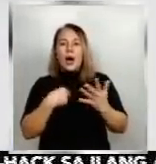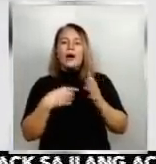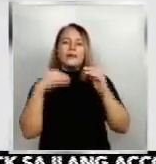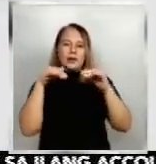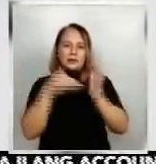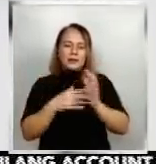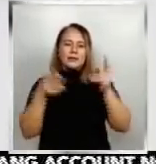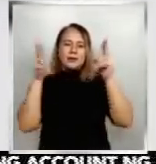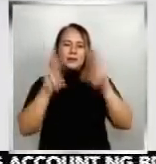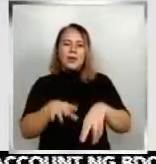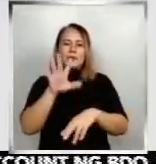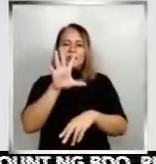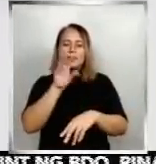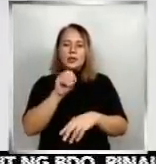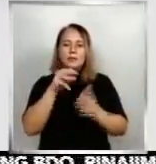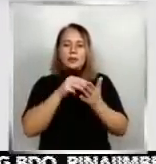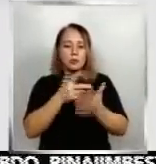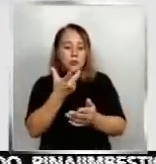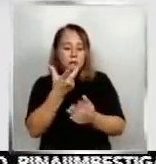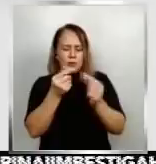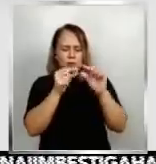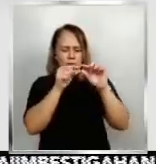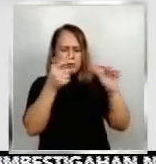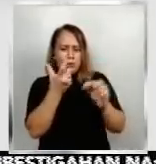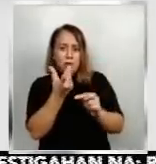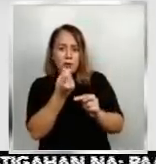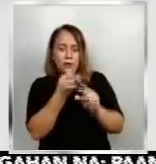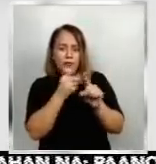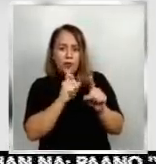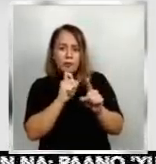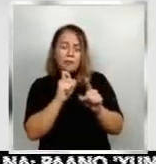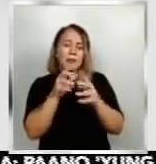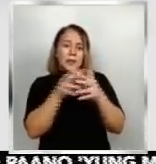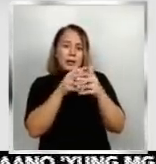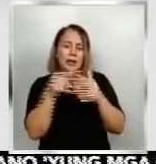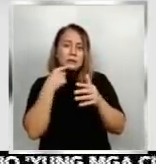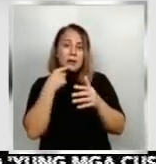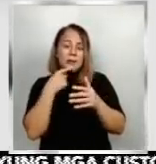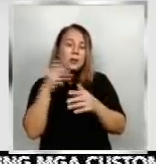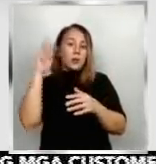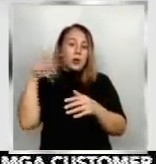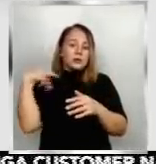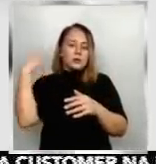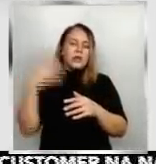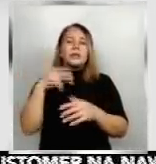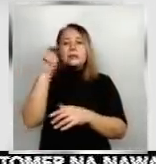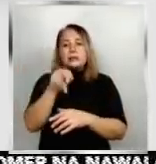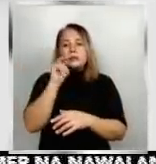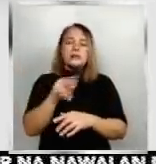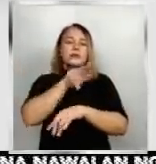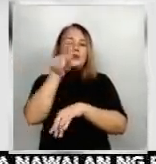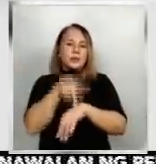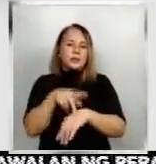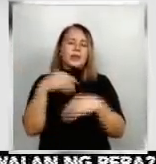50 million na syringe o hiringilia mula Amerika. Ayon kay Luxin, sinabi niya sa Washington na nangangailangan ang Pilipinas ng mga hiringilia.